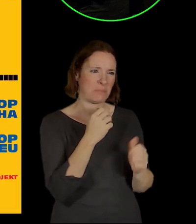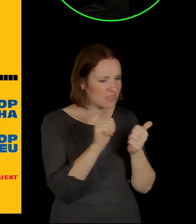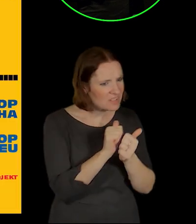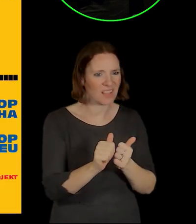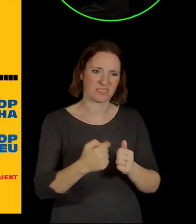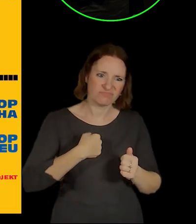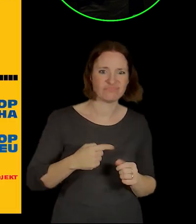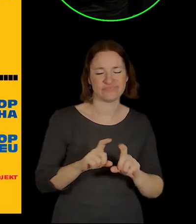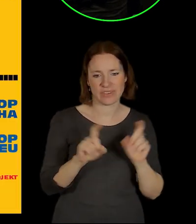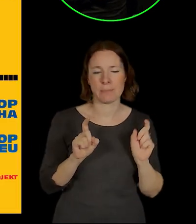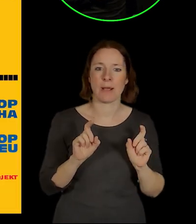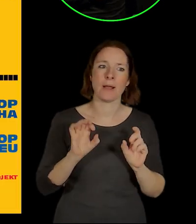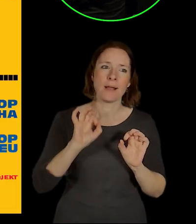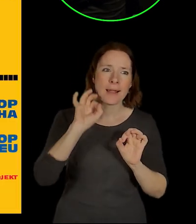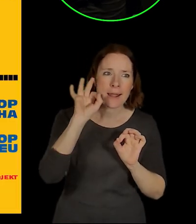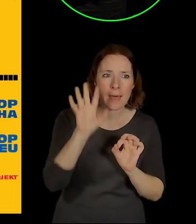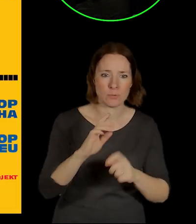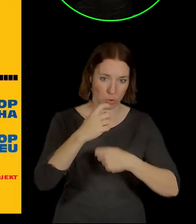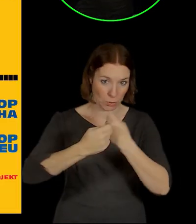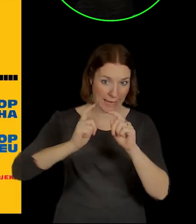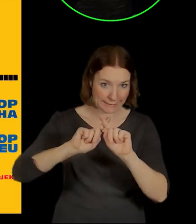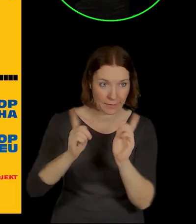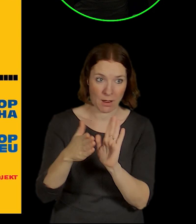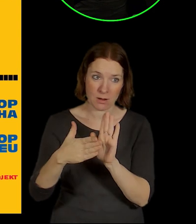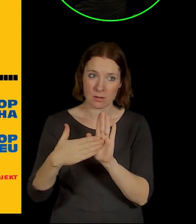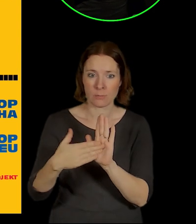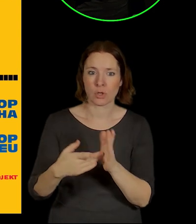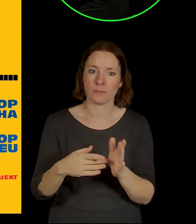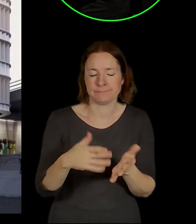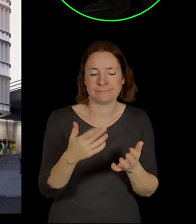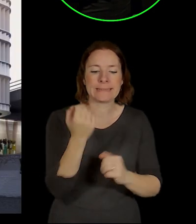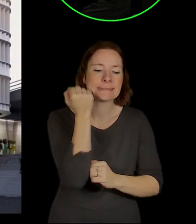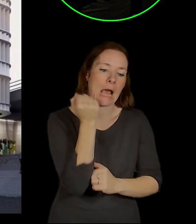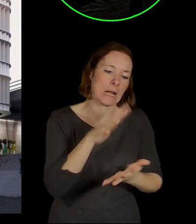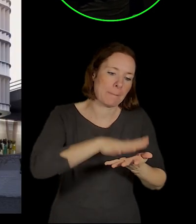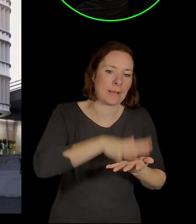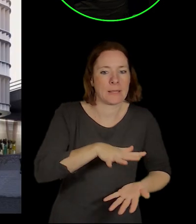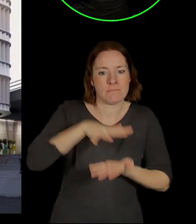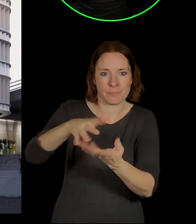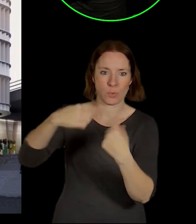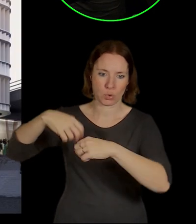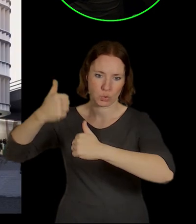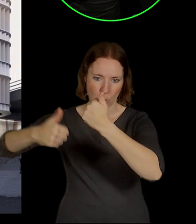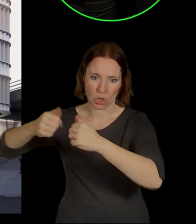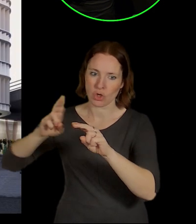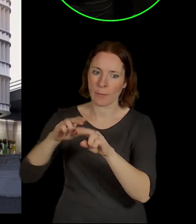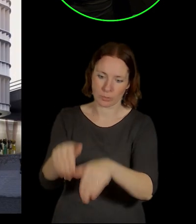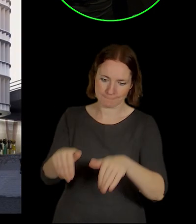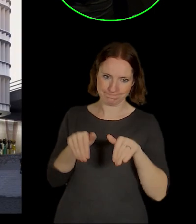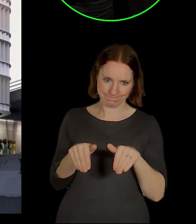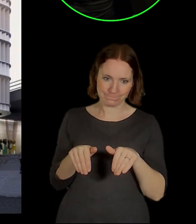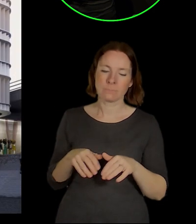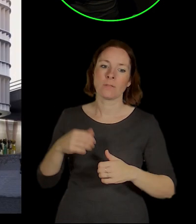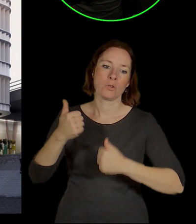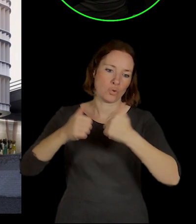nespracovali formou nějakých zadávacích podkladů pro architektonickou soutěž, který jsme se nezúčastnili jako architekti, ale